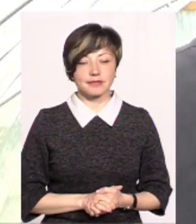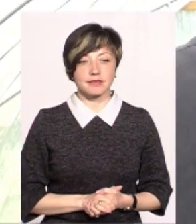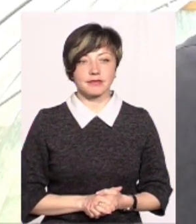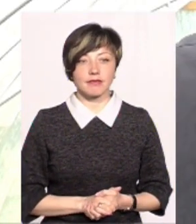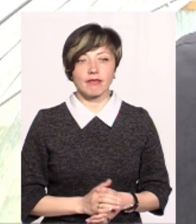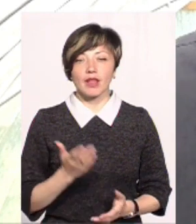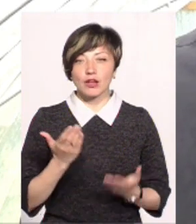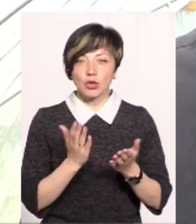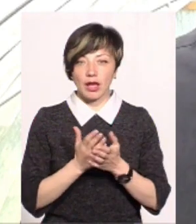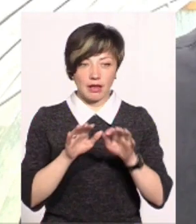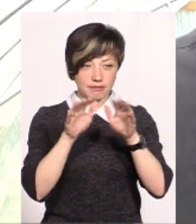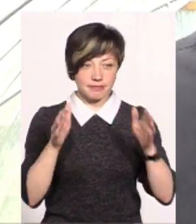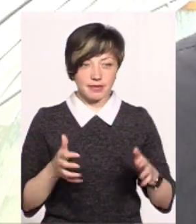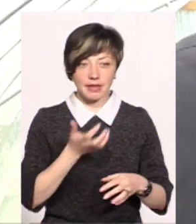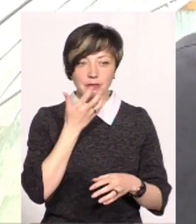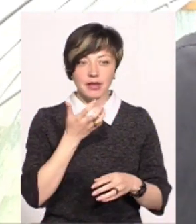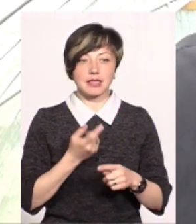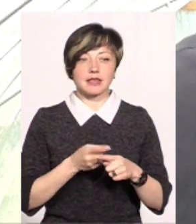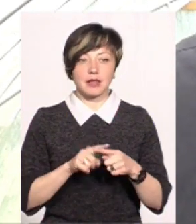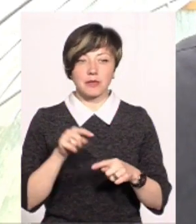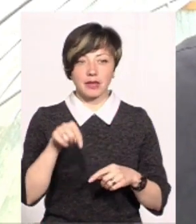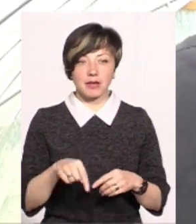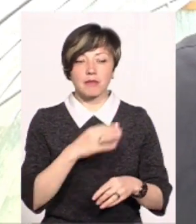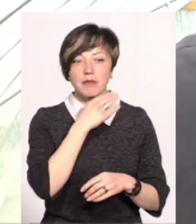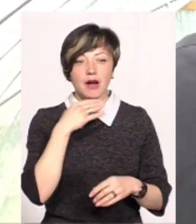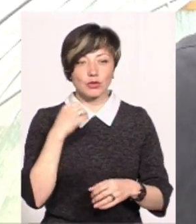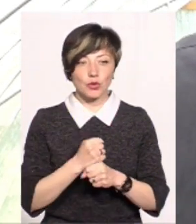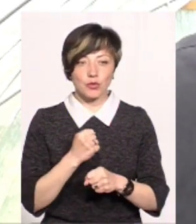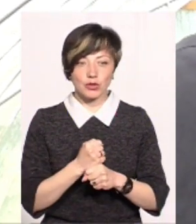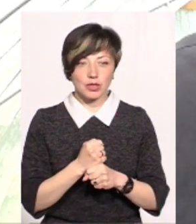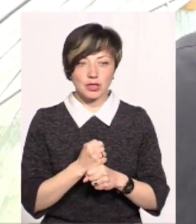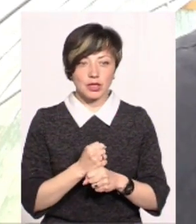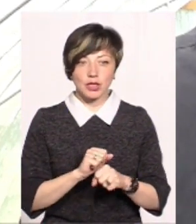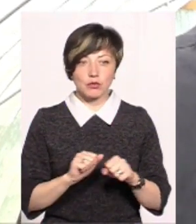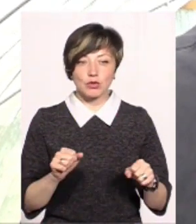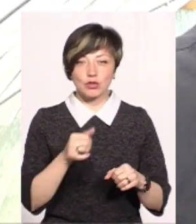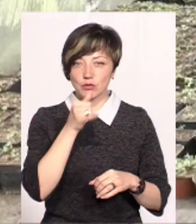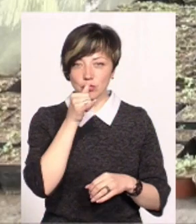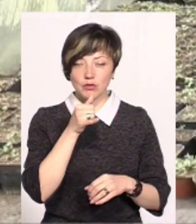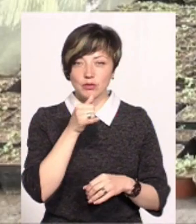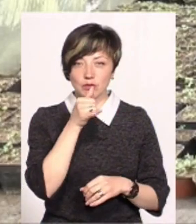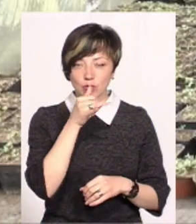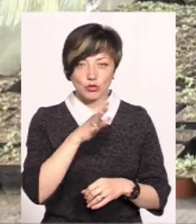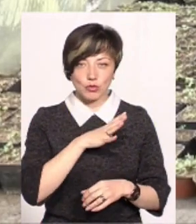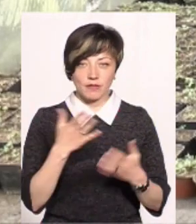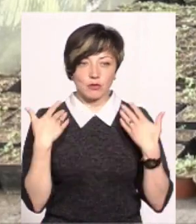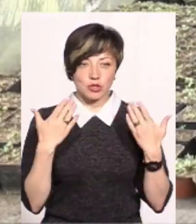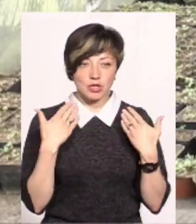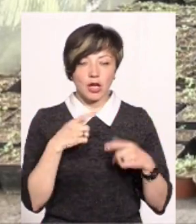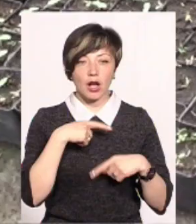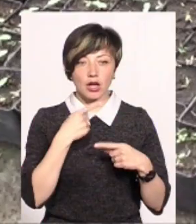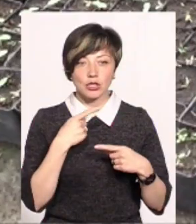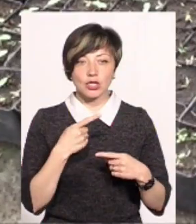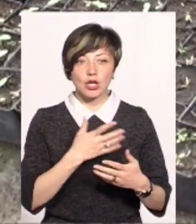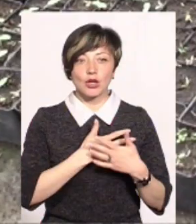Якщо є теплиця, то в теплиці є багато роботи, тут не може бути відпочинку. Олександр Машталер каже,